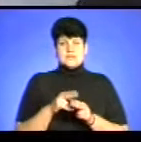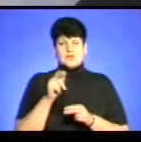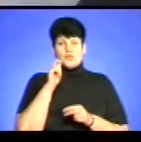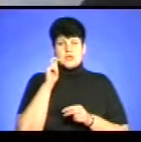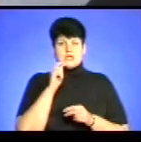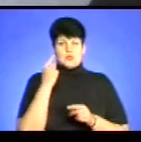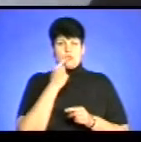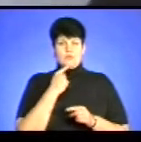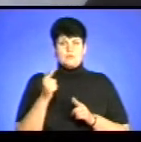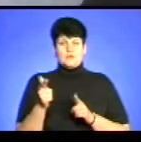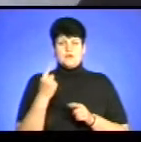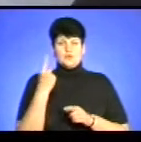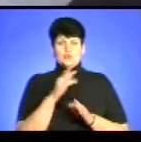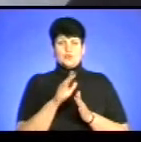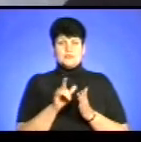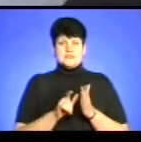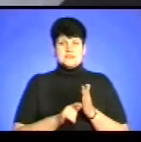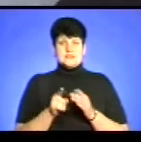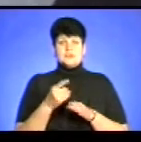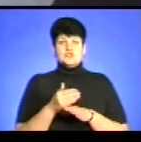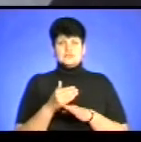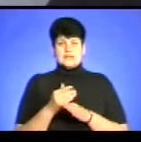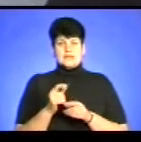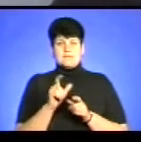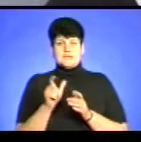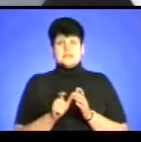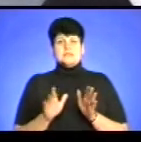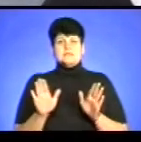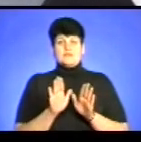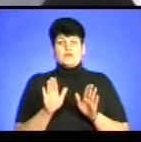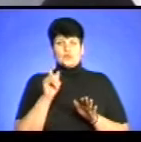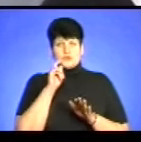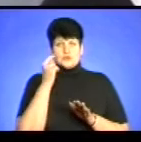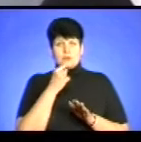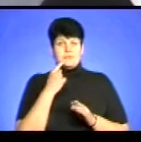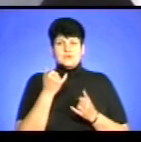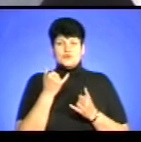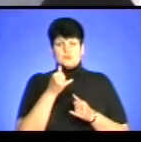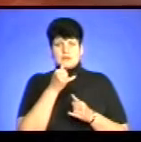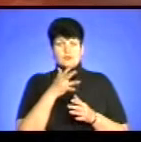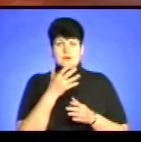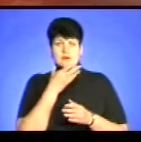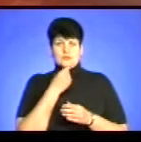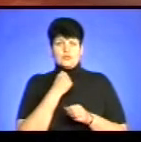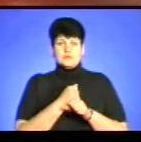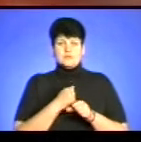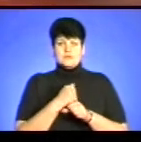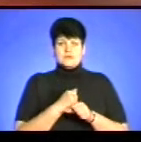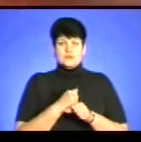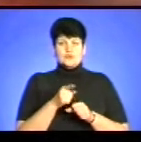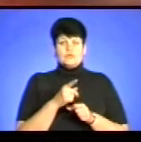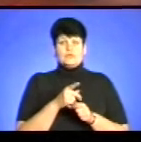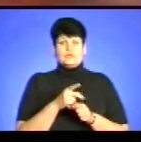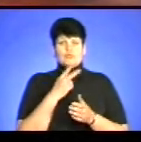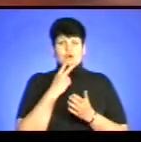Ми приготували одну пісню, там частина пісні співається українською. Але на сьогодні ми її не могли нормально відпрацювати, тому презентуємо її лише на